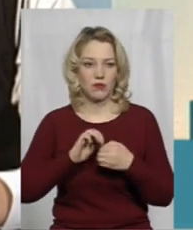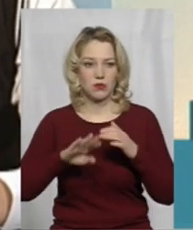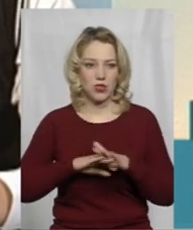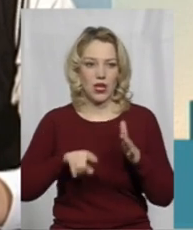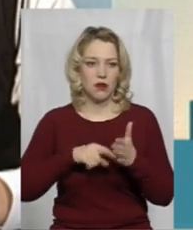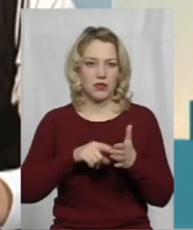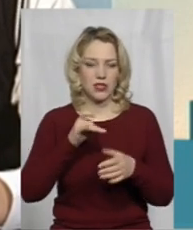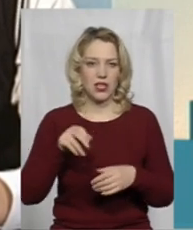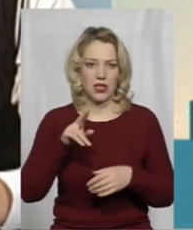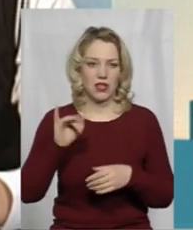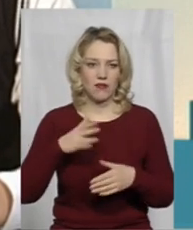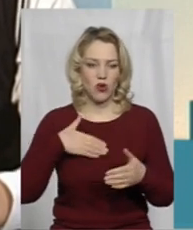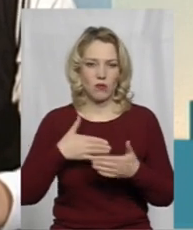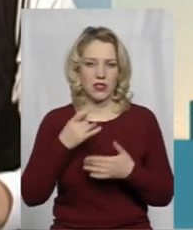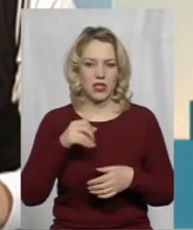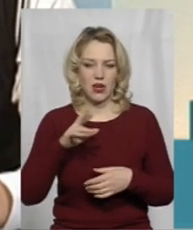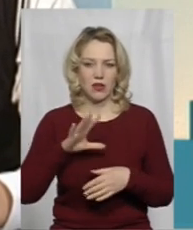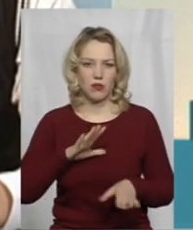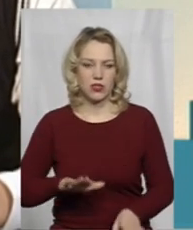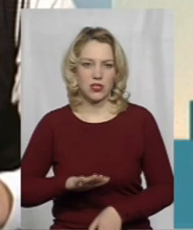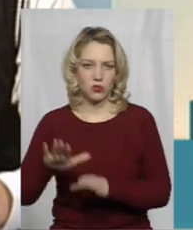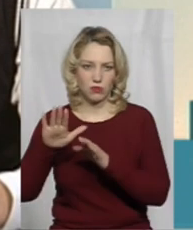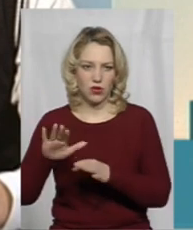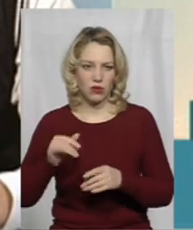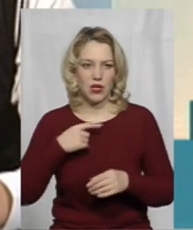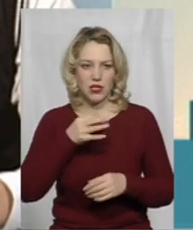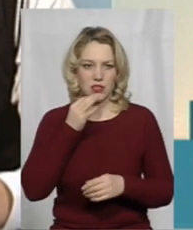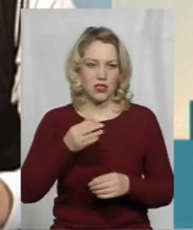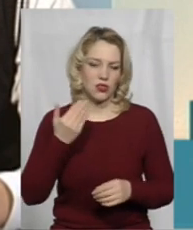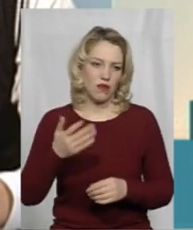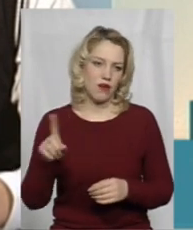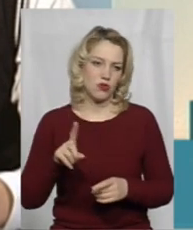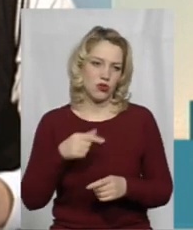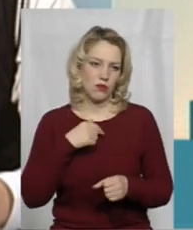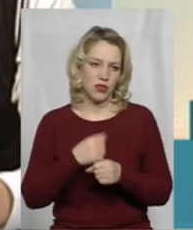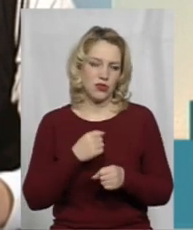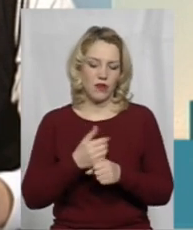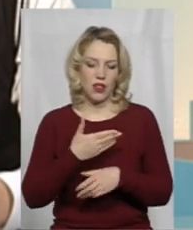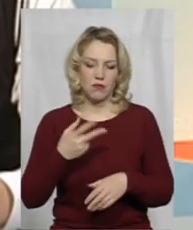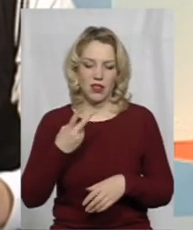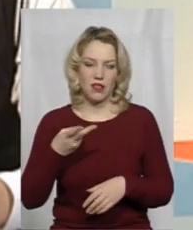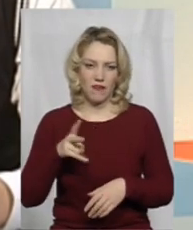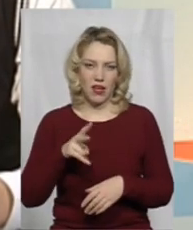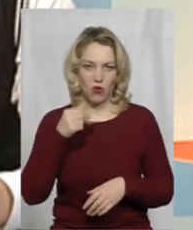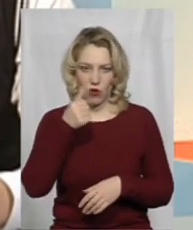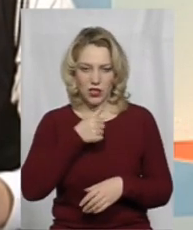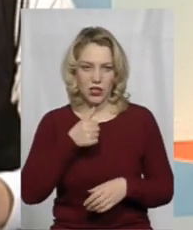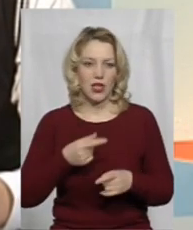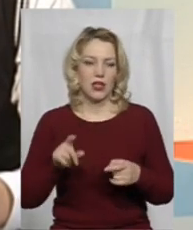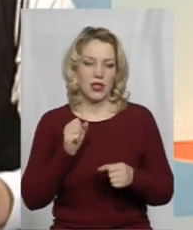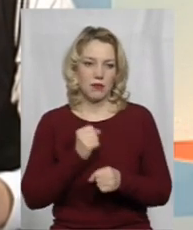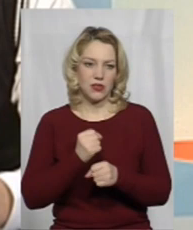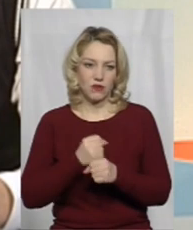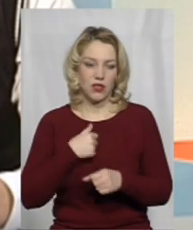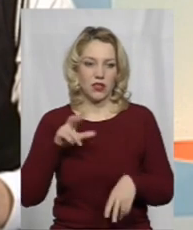-Подільській міській раді, громадській раді, була заступником. Скажу вам, що працювали ми два роки, працювали теж,